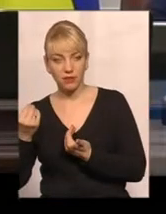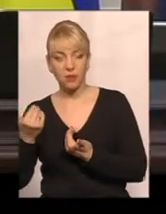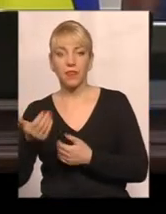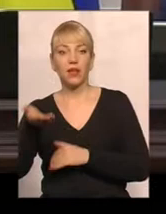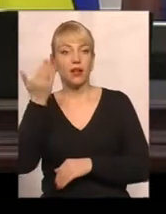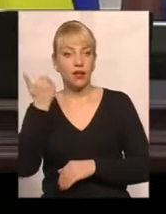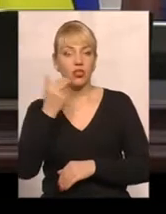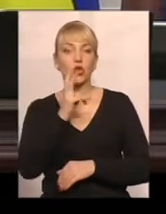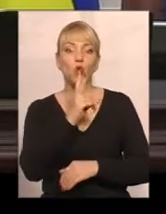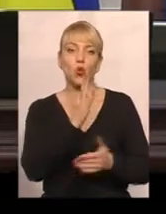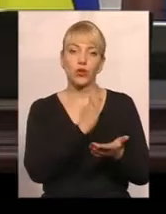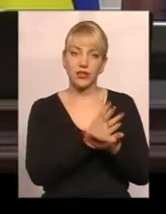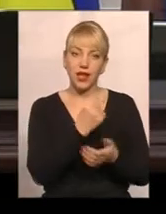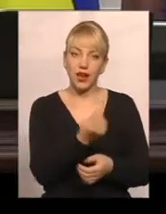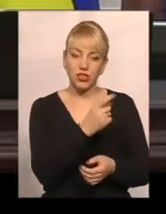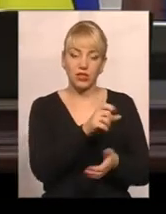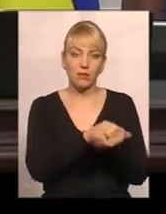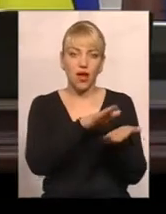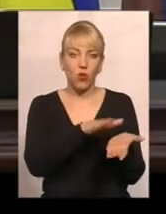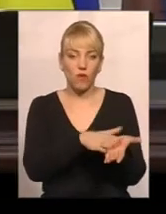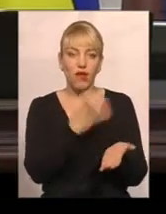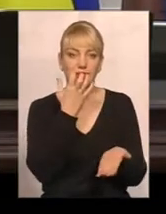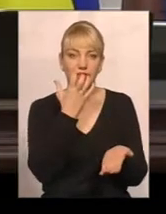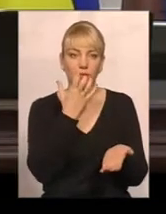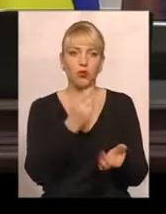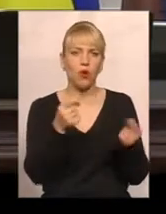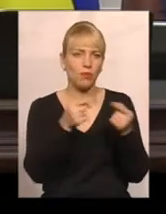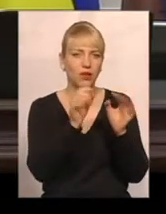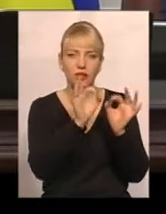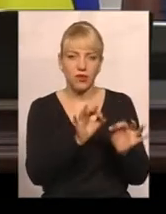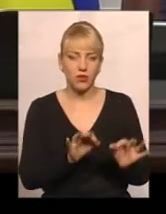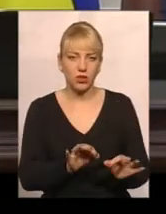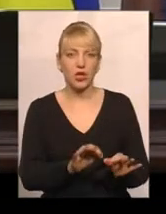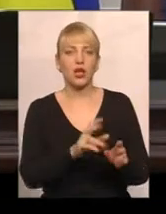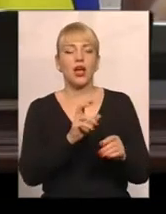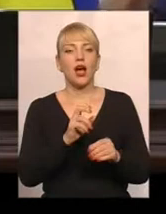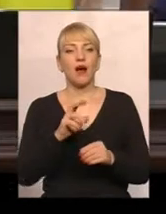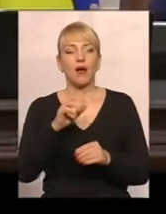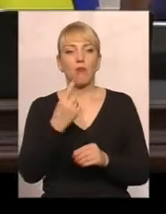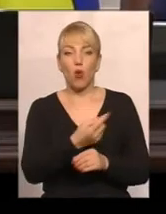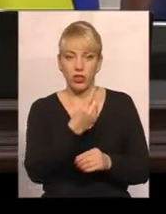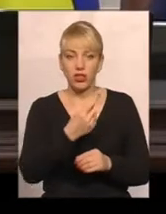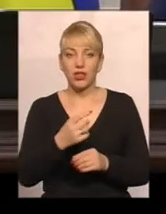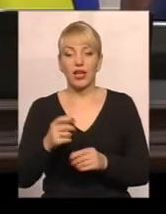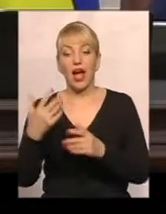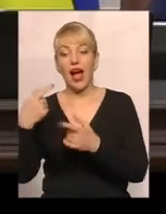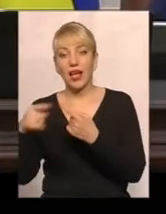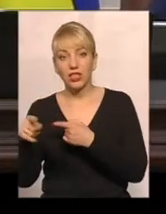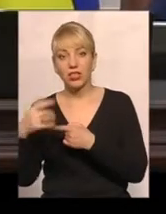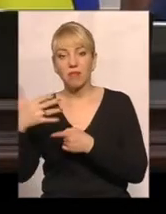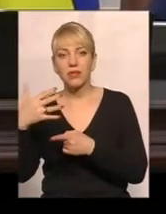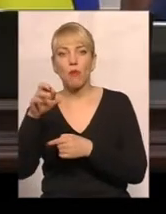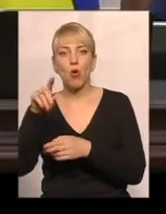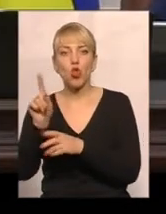Раніше тим, у кого є лічильники, їм нарахували тепло об'єктивно, все по лічильникам, яка має бути. А решті 50% по